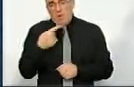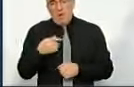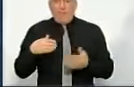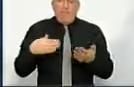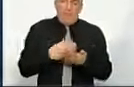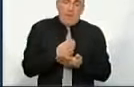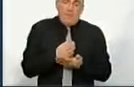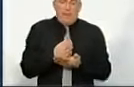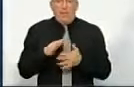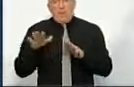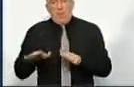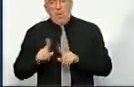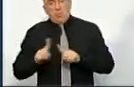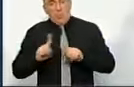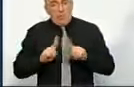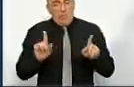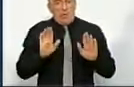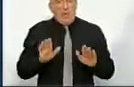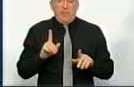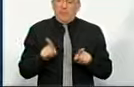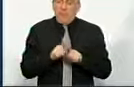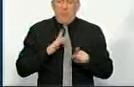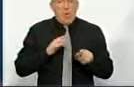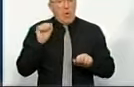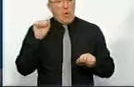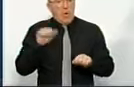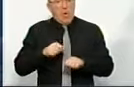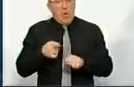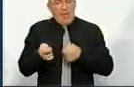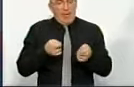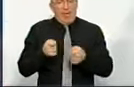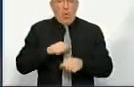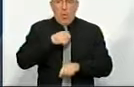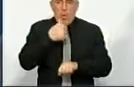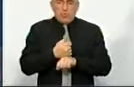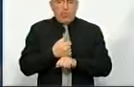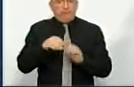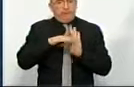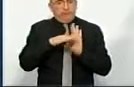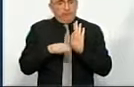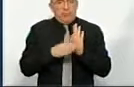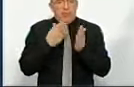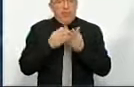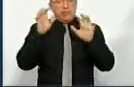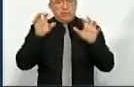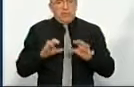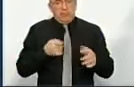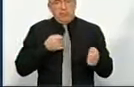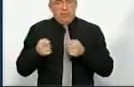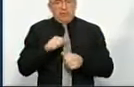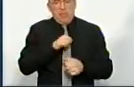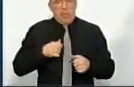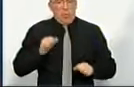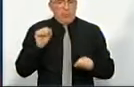політики залежить, від місцевих особливостей. Але все одно ж маємо керуватися основними нормами, яким є законом України про місцеве самоврядування